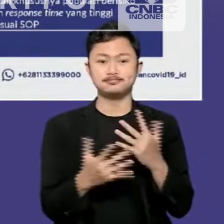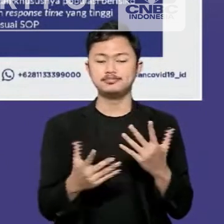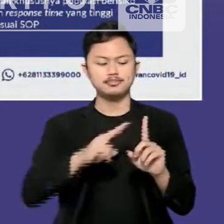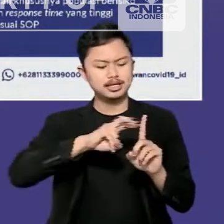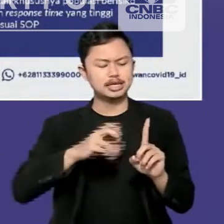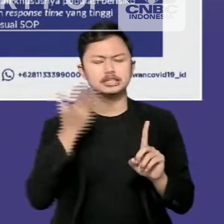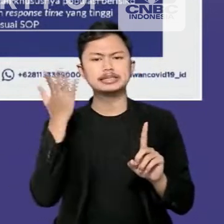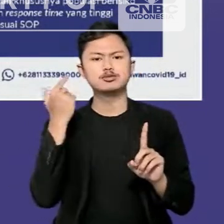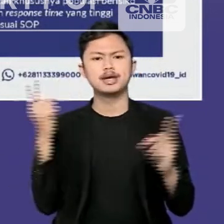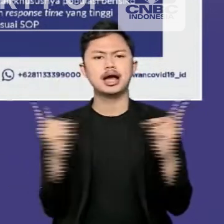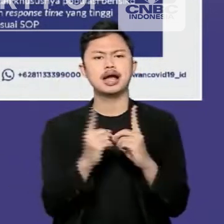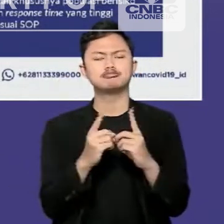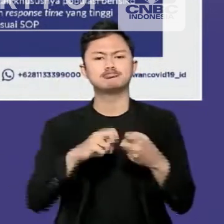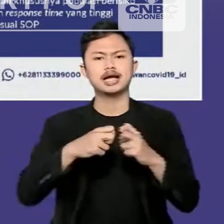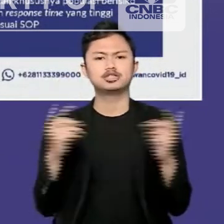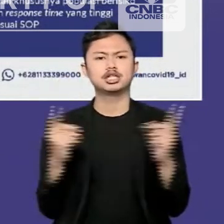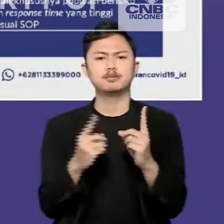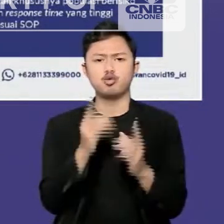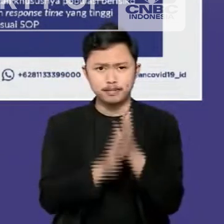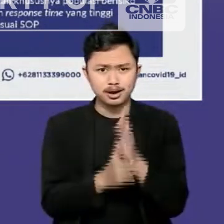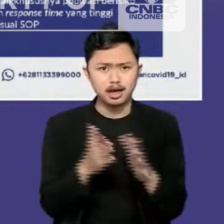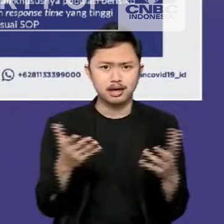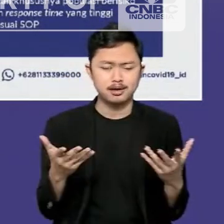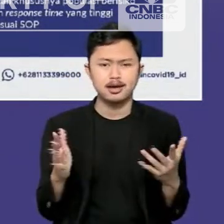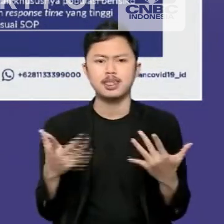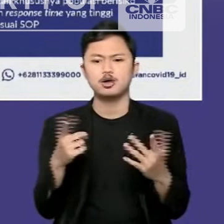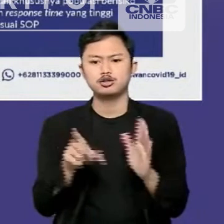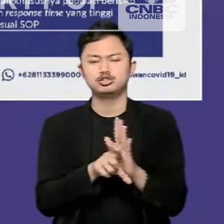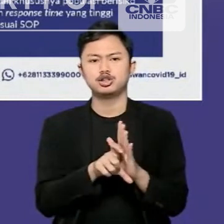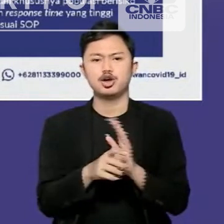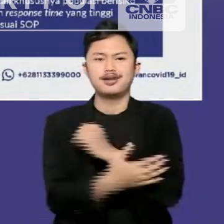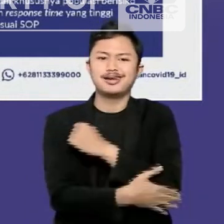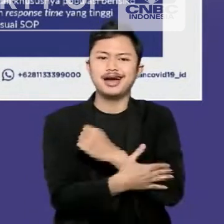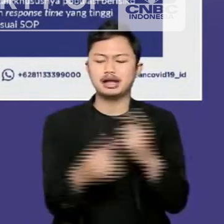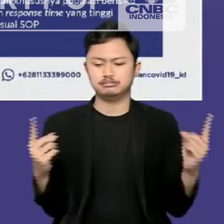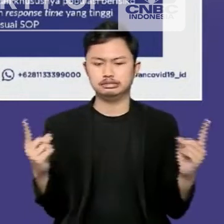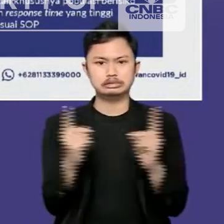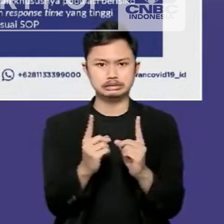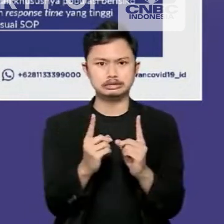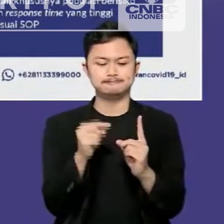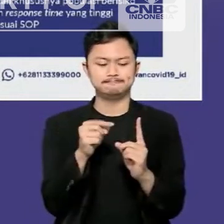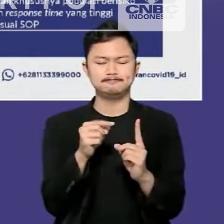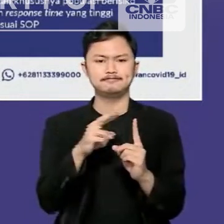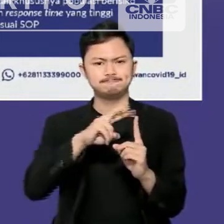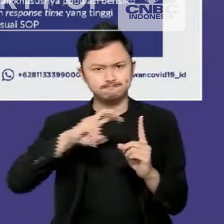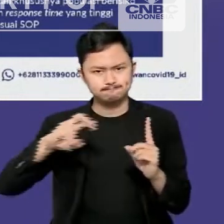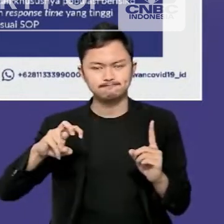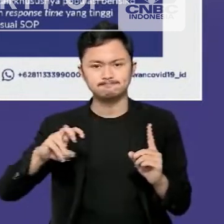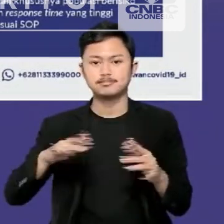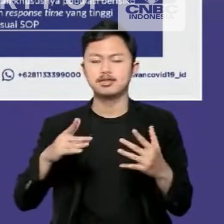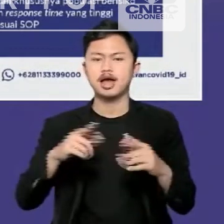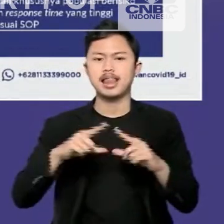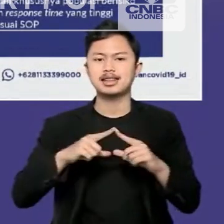rat kasus, khususnya kasus yang memiliki alur transmisi lintas negara, dan penyediaan alat